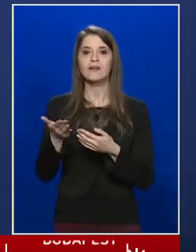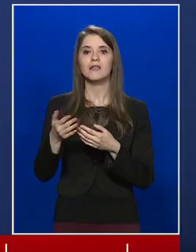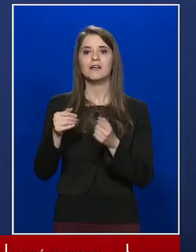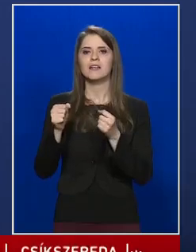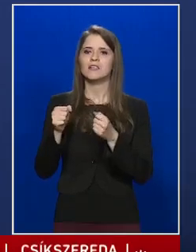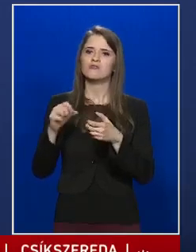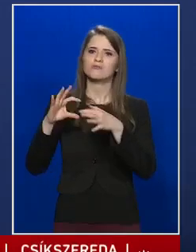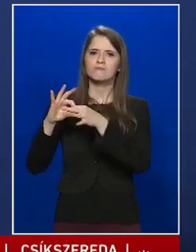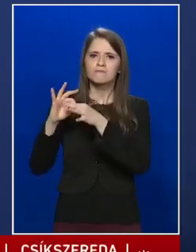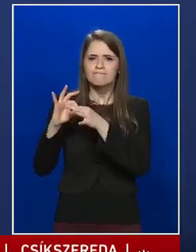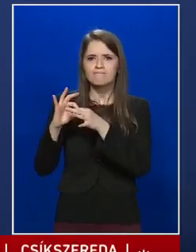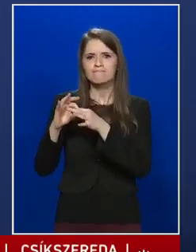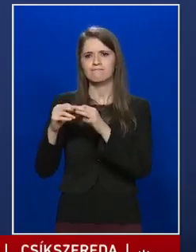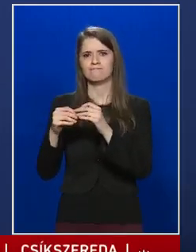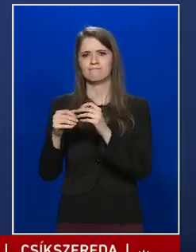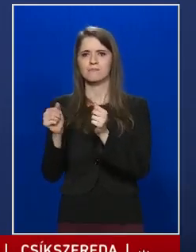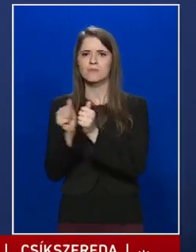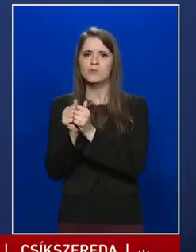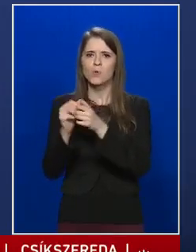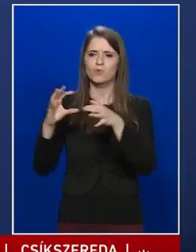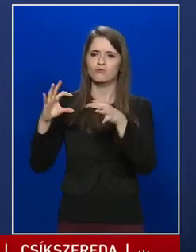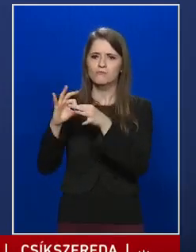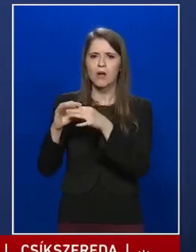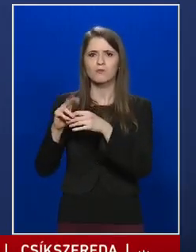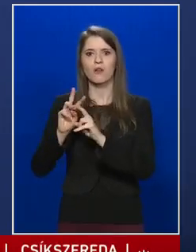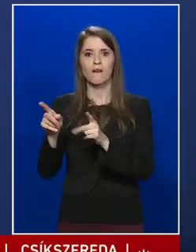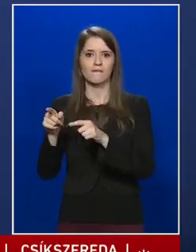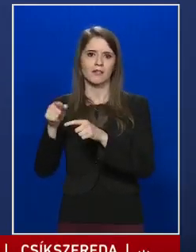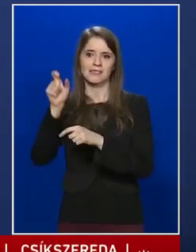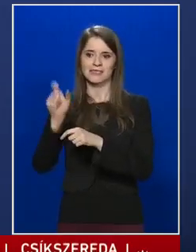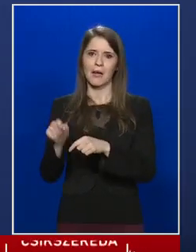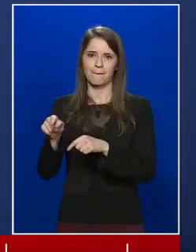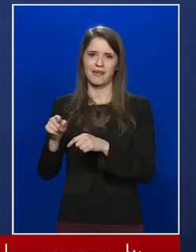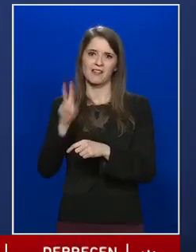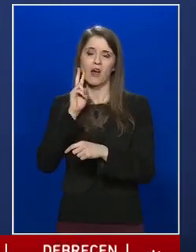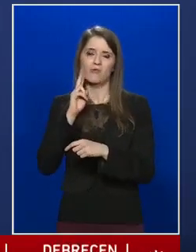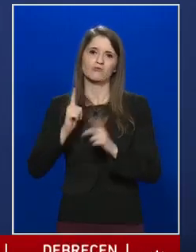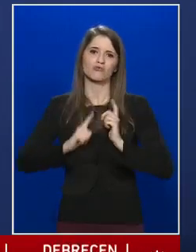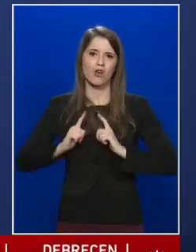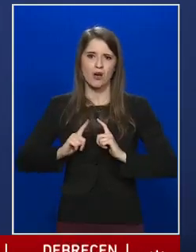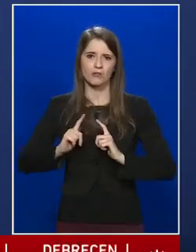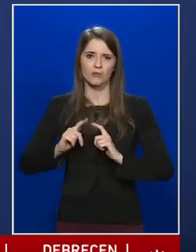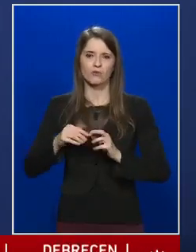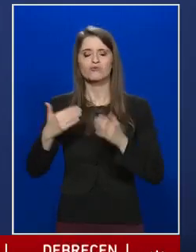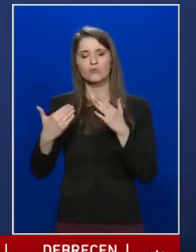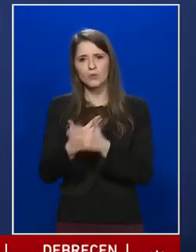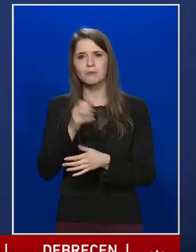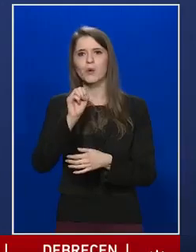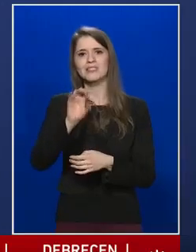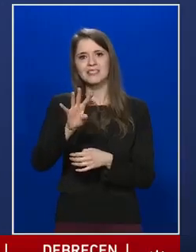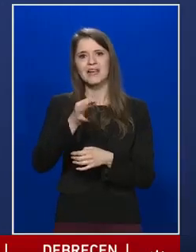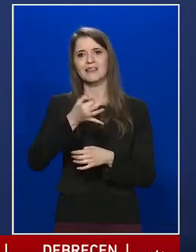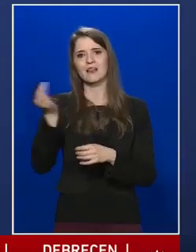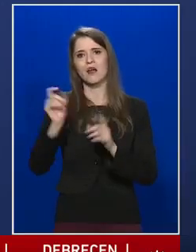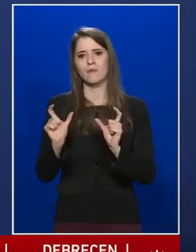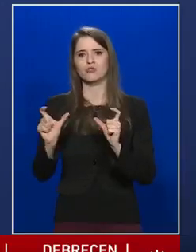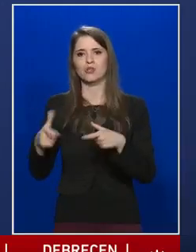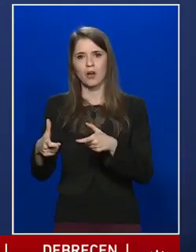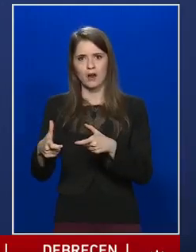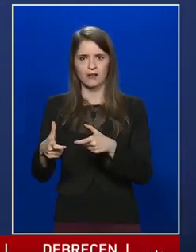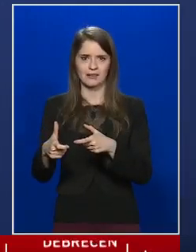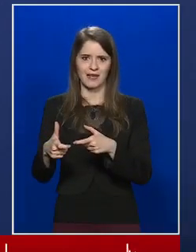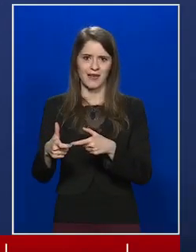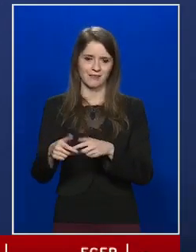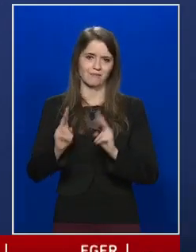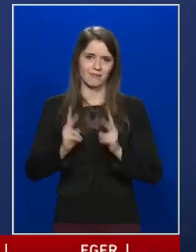kontaktnak minősül, kontaktusnak minősül a személy, akkor sajnos ismételten 14 napos karanténba helyezzük,